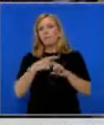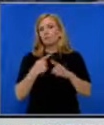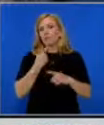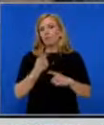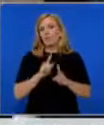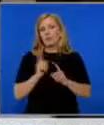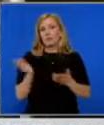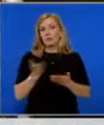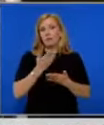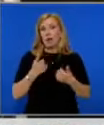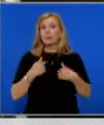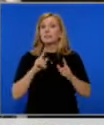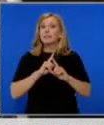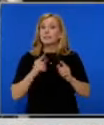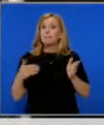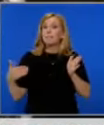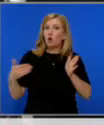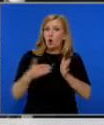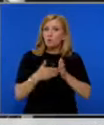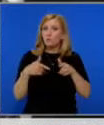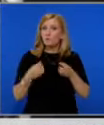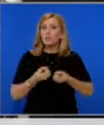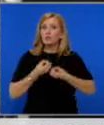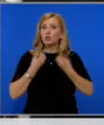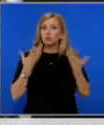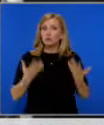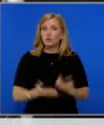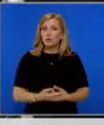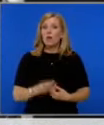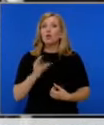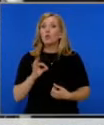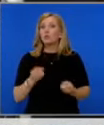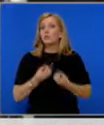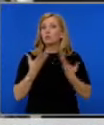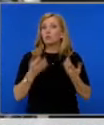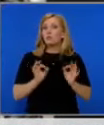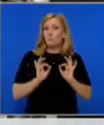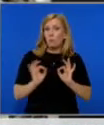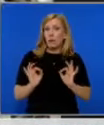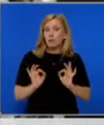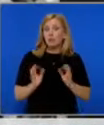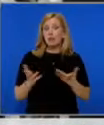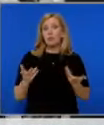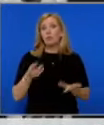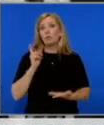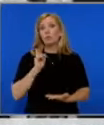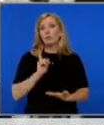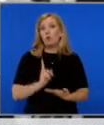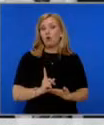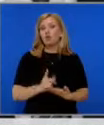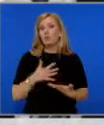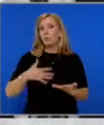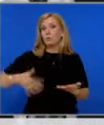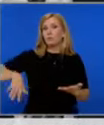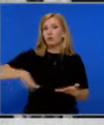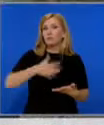не съм казал, че съм против това да се случва. Това ще се случва в момент, когато може и